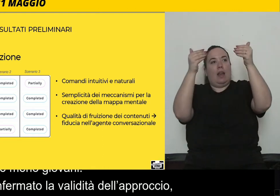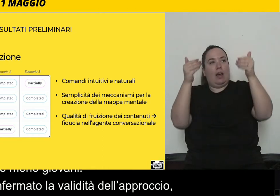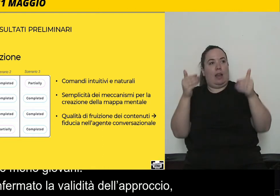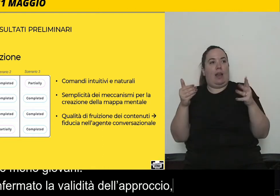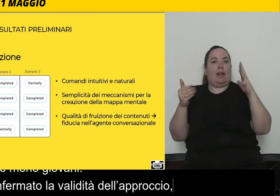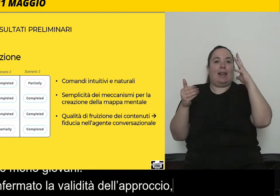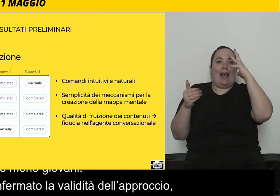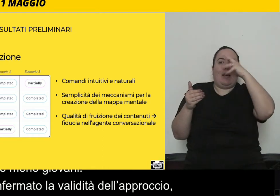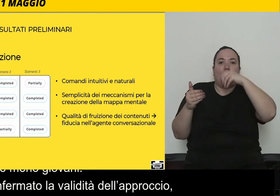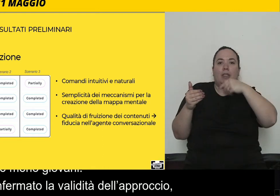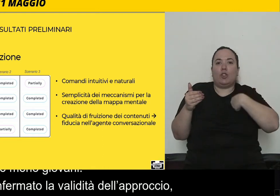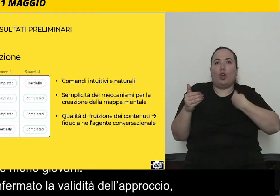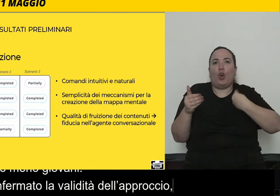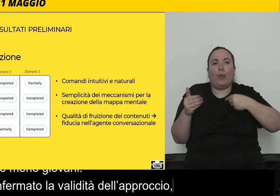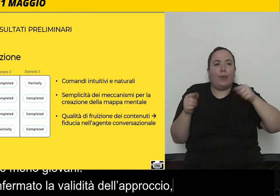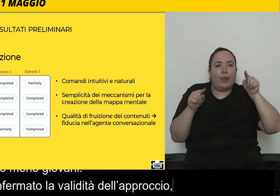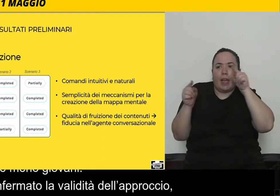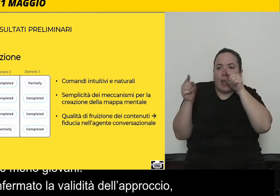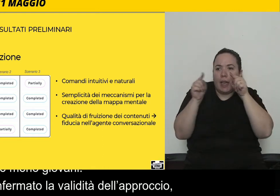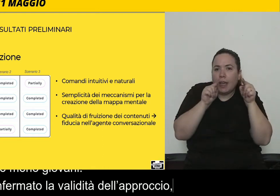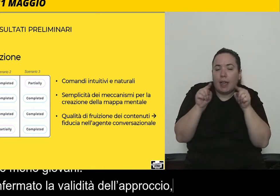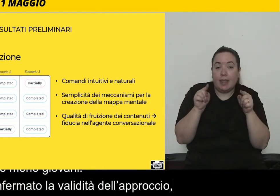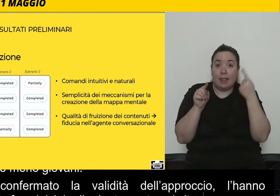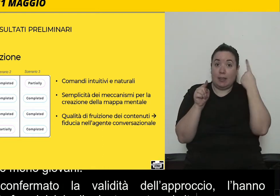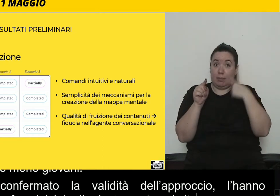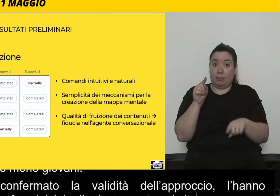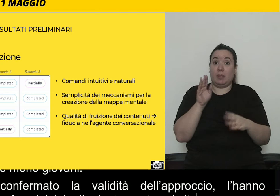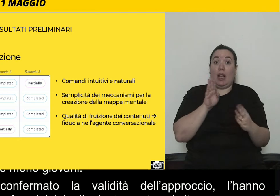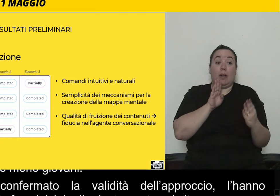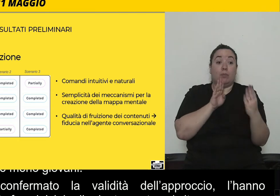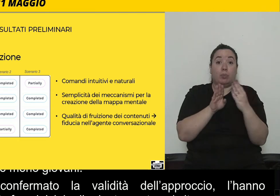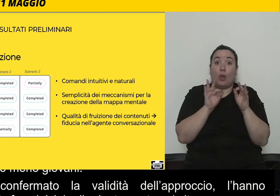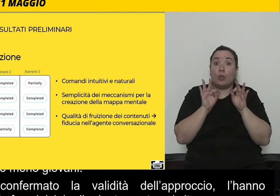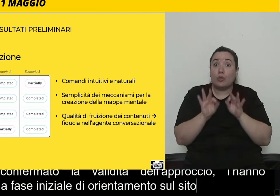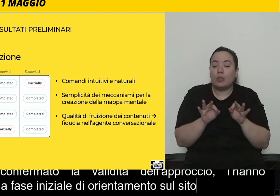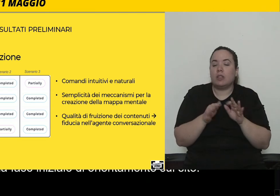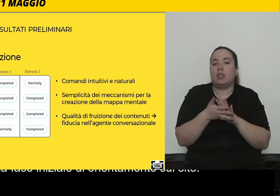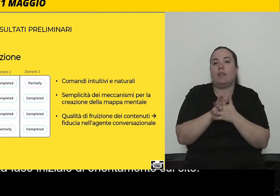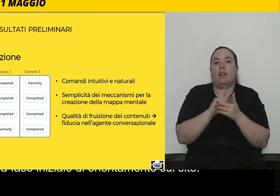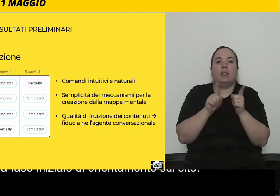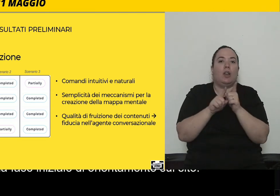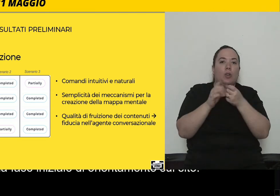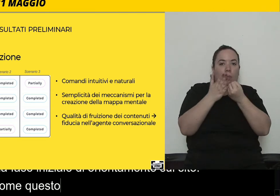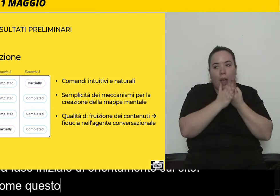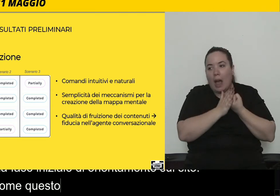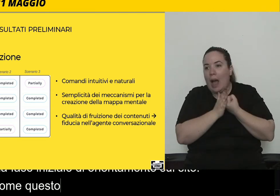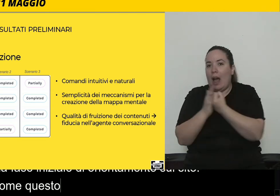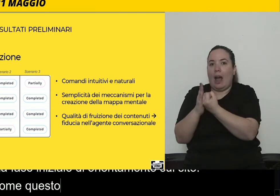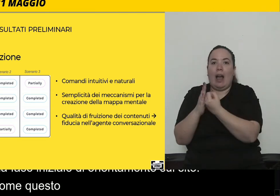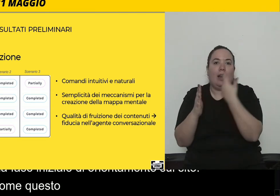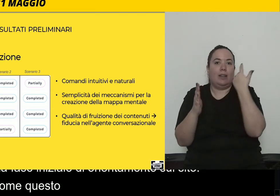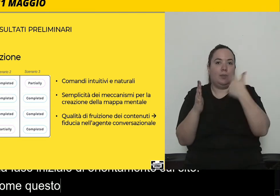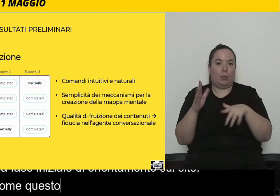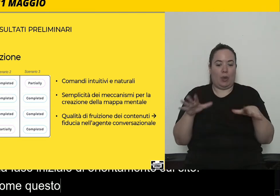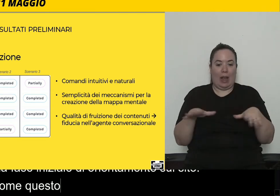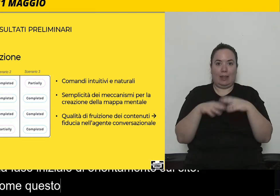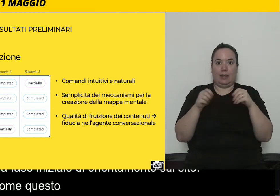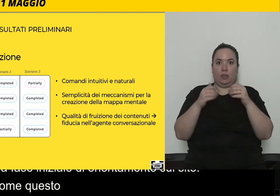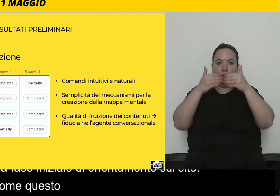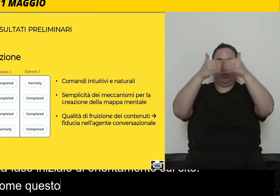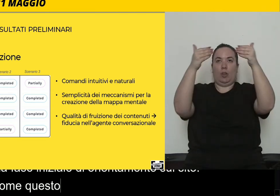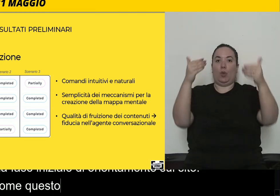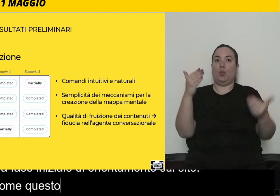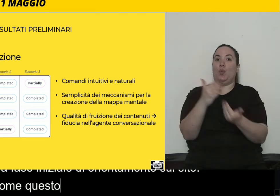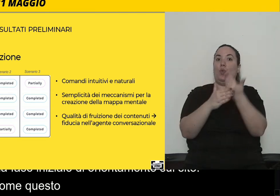Un approccio come questo, un paradigma conversazionale come questo, aiuta sicuramente a snellire quella fase iniziale in cui l'utente